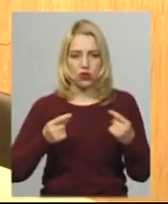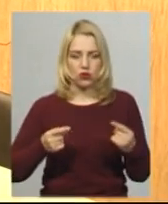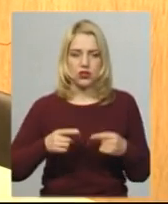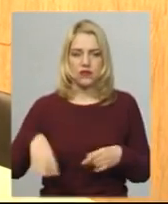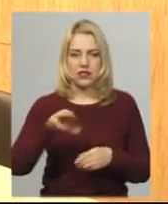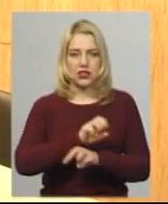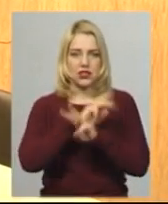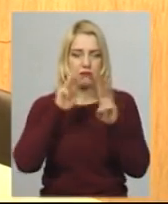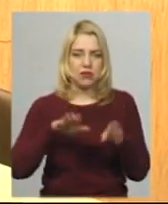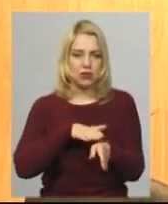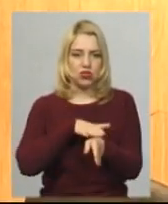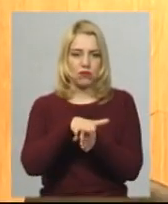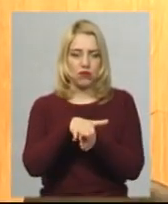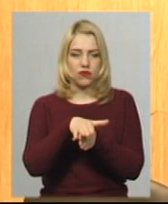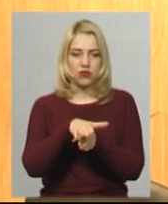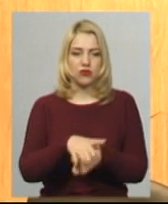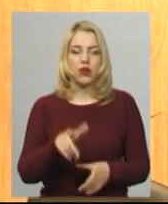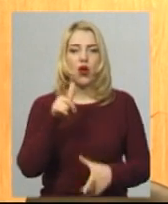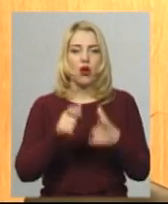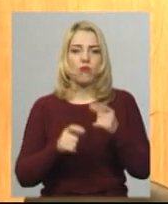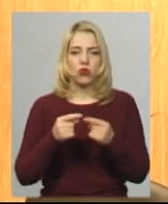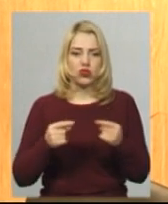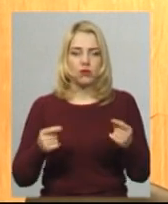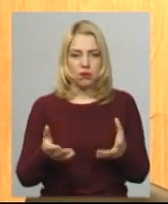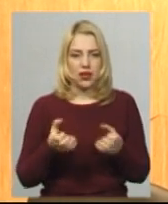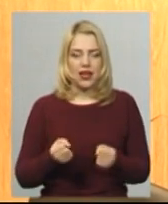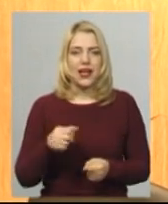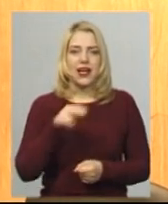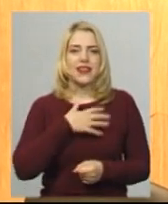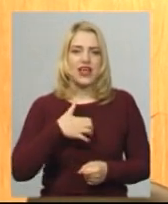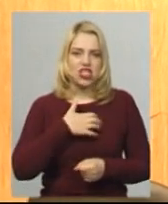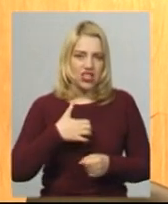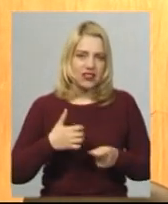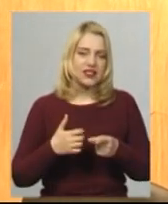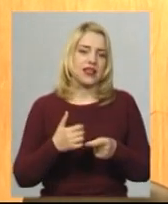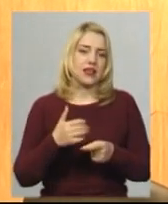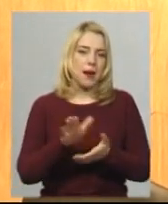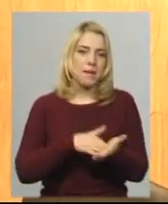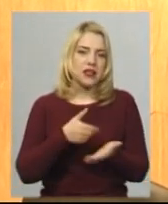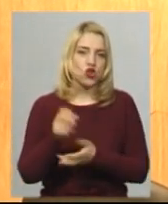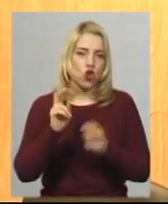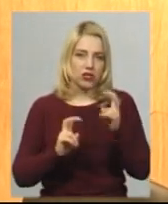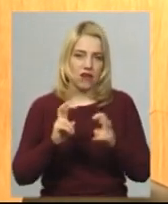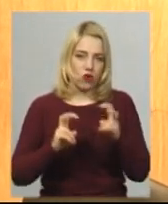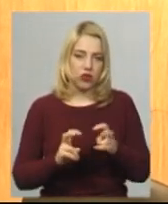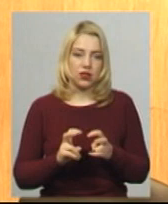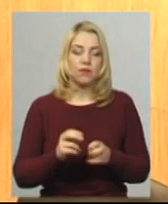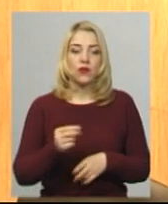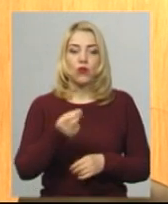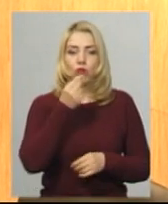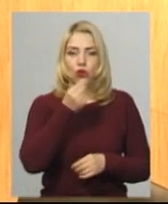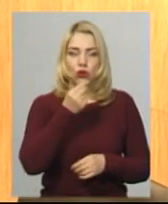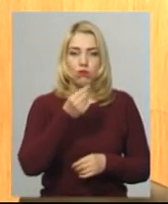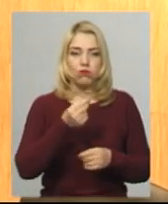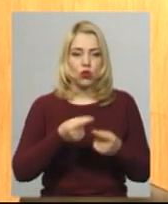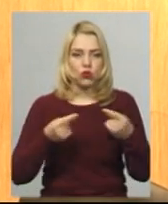забезпечені повністю всім. Молочні продукти беремо на Держнянському маслозаводі. Продукцію, круп,